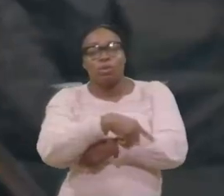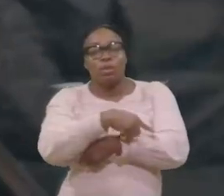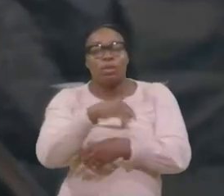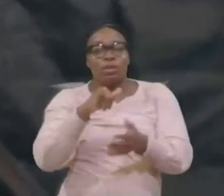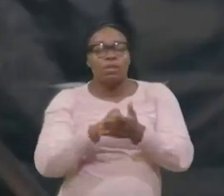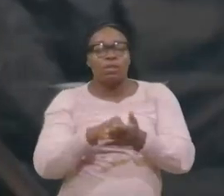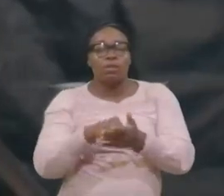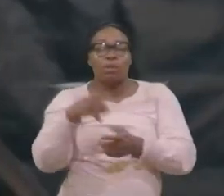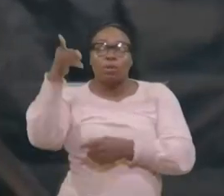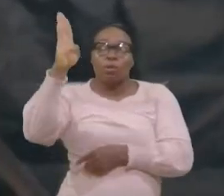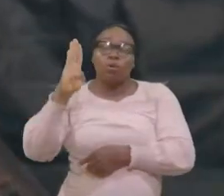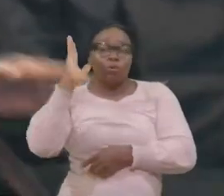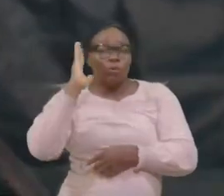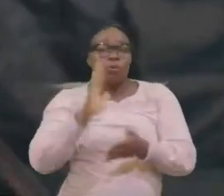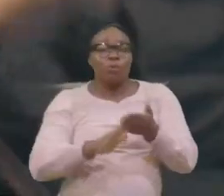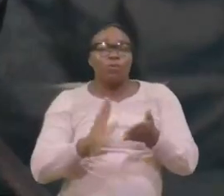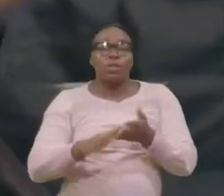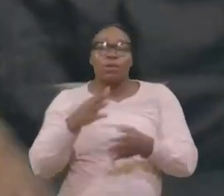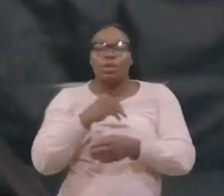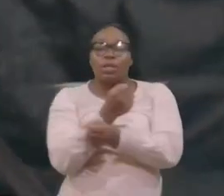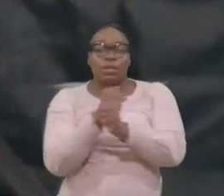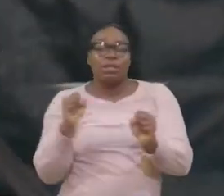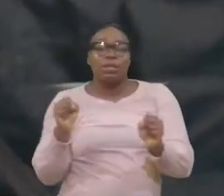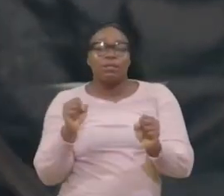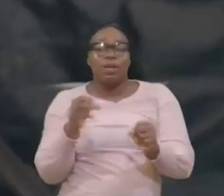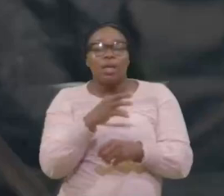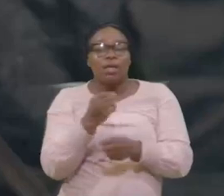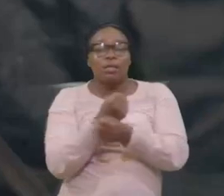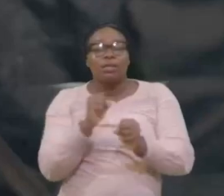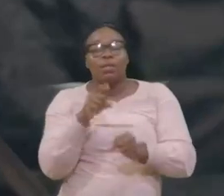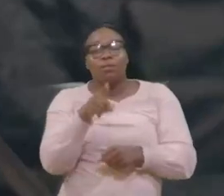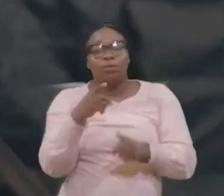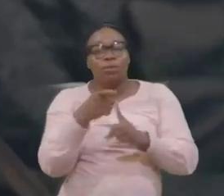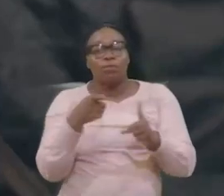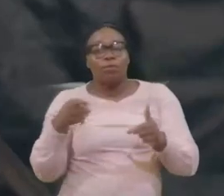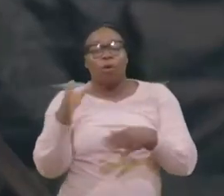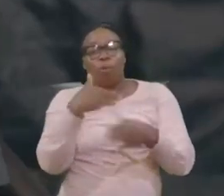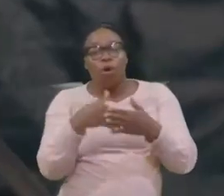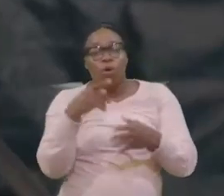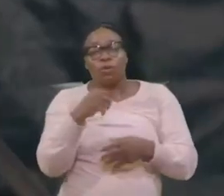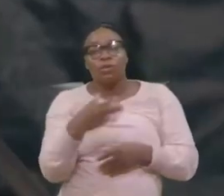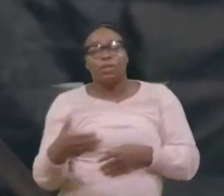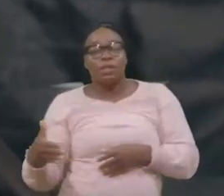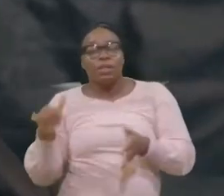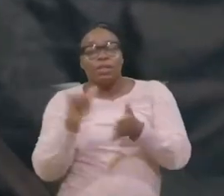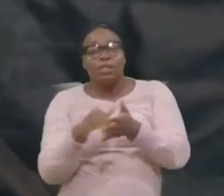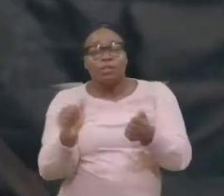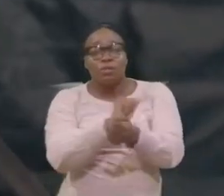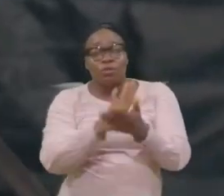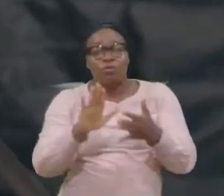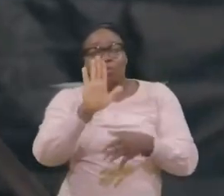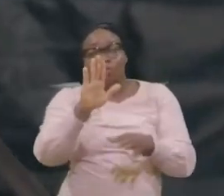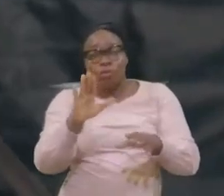Dieu va pardonner, Dieu va sauver, Et te sauvera, De toutes les choses, Qui ruinent ta vie